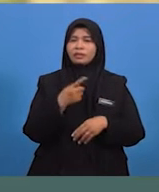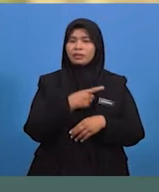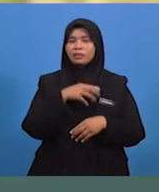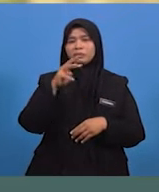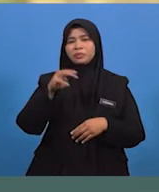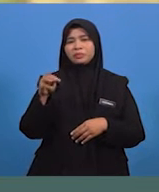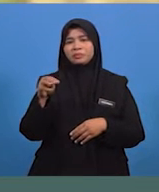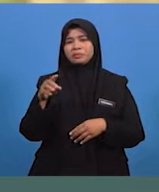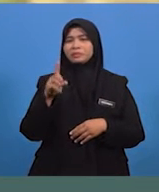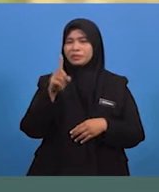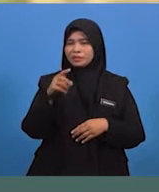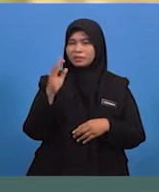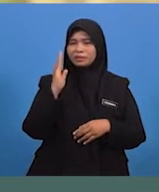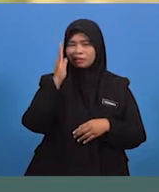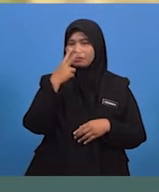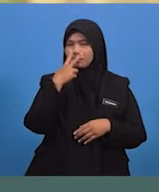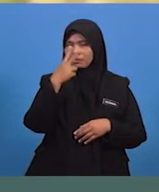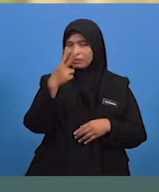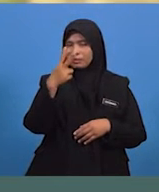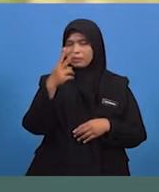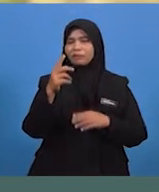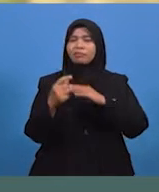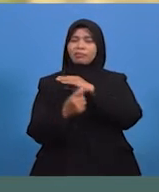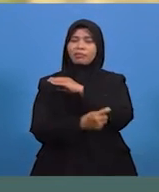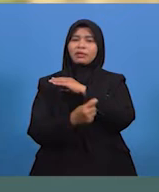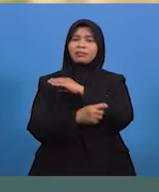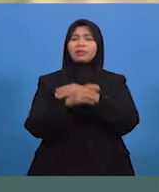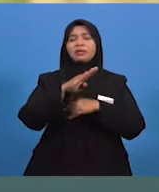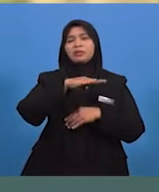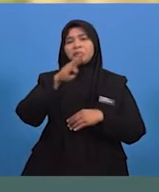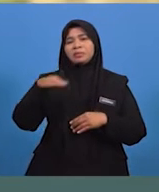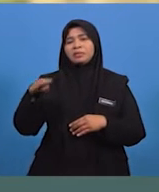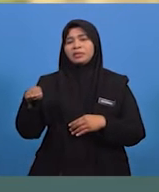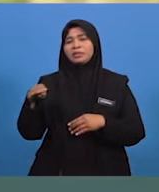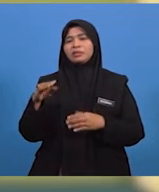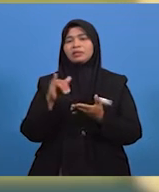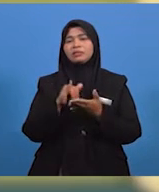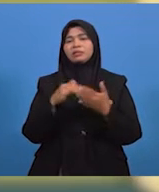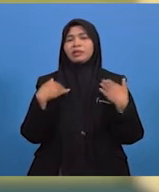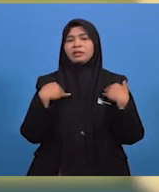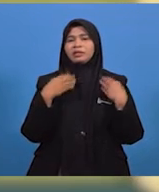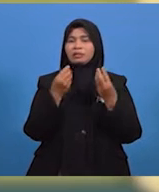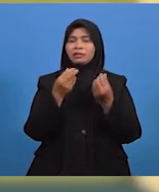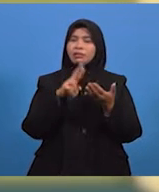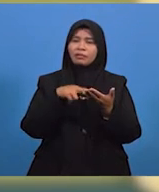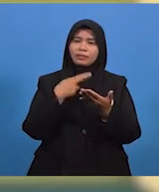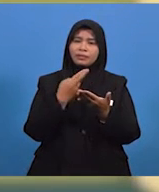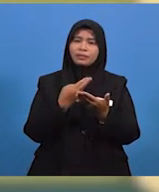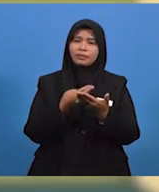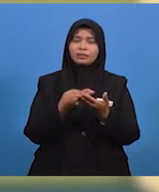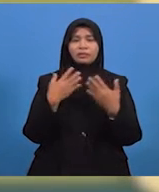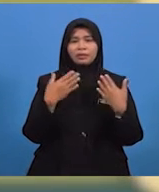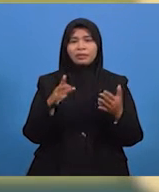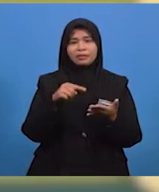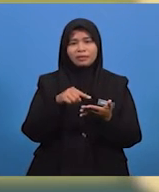terlihat bahagian lereng-lereng bukit atau gunung yang pernah mengalami tanah runtuh. Selepas ini,